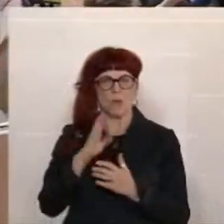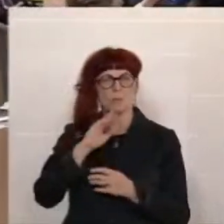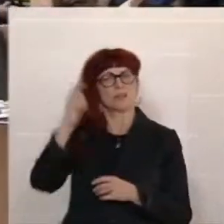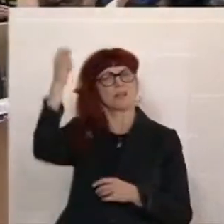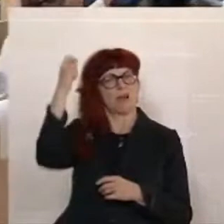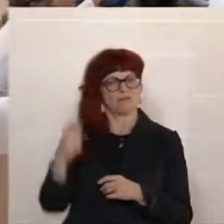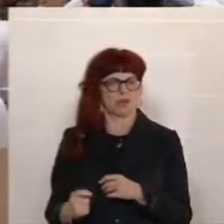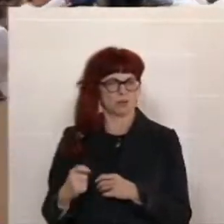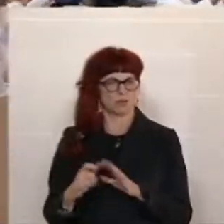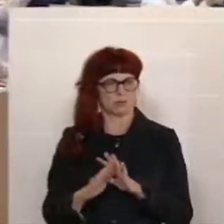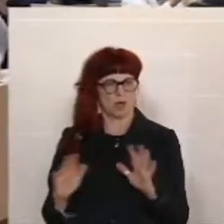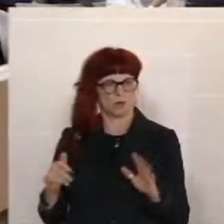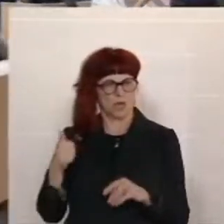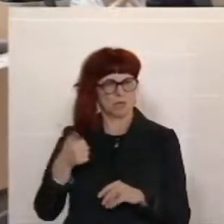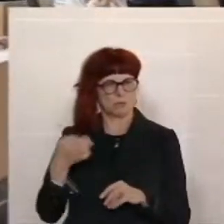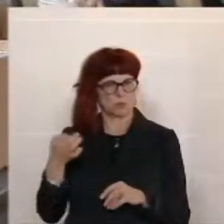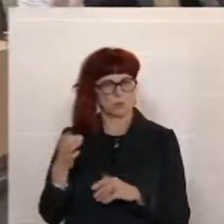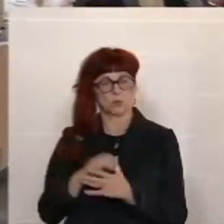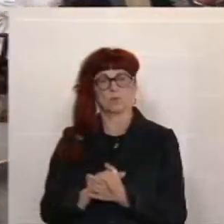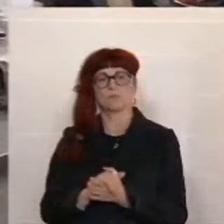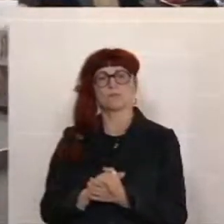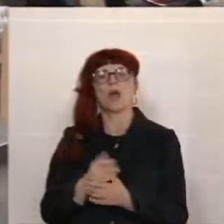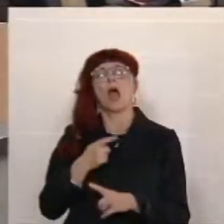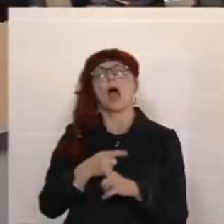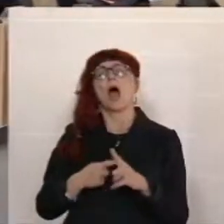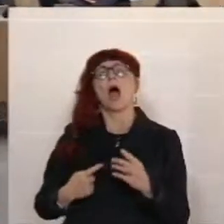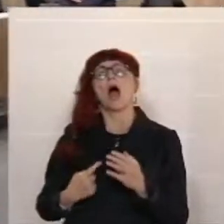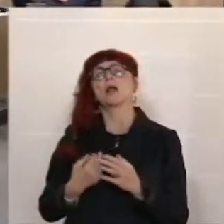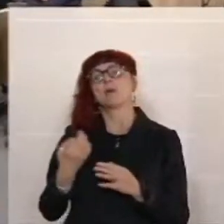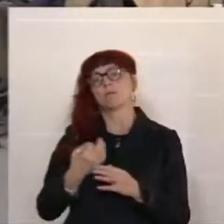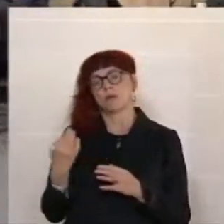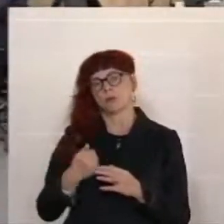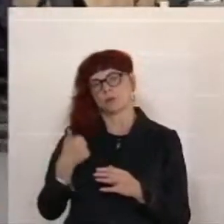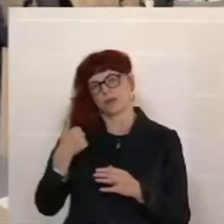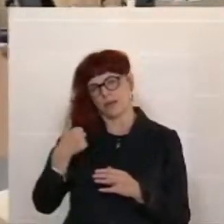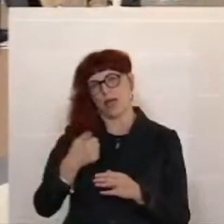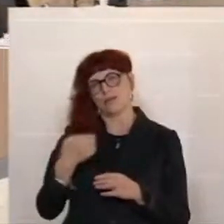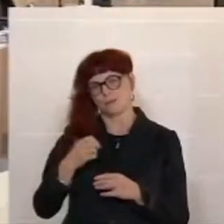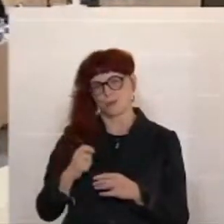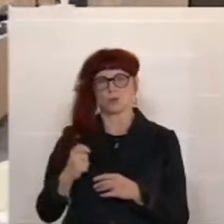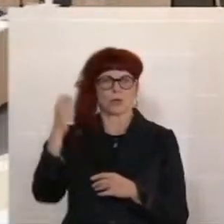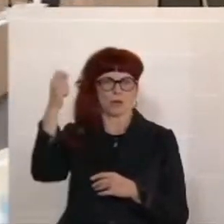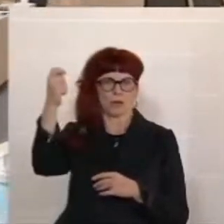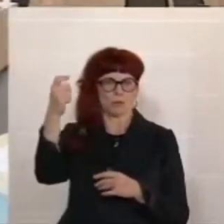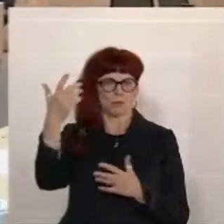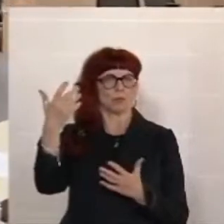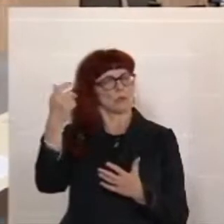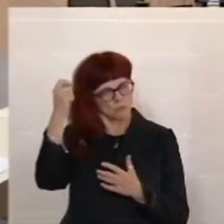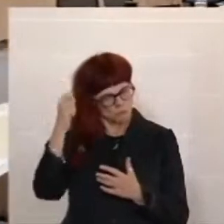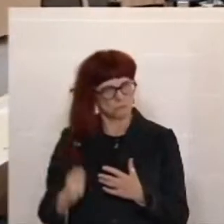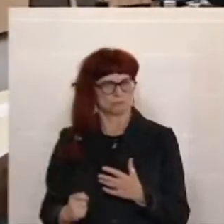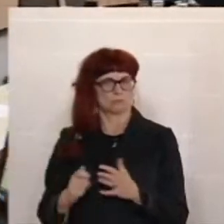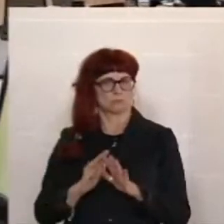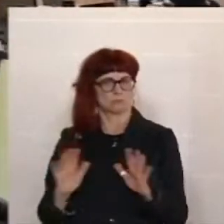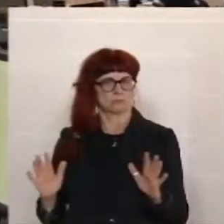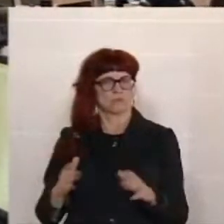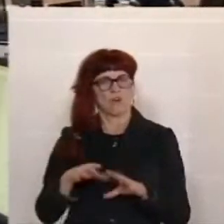Wir haben vereinbart, dass wir nach einer halben Minute, ich habe jetzt eine Minute gegeben, wir haben es heute, bitte sehr.